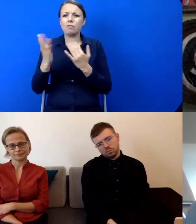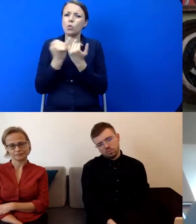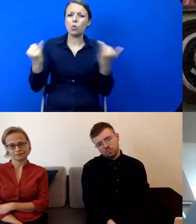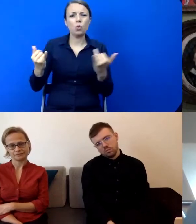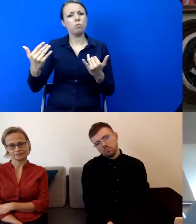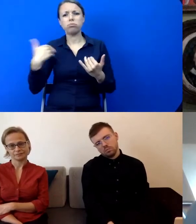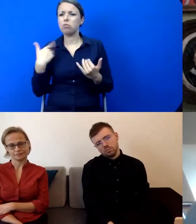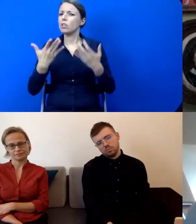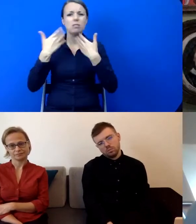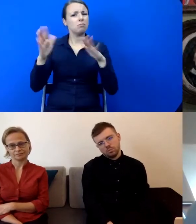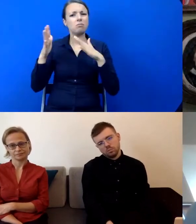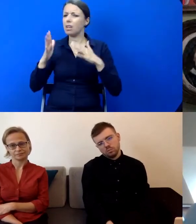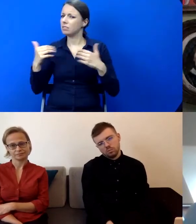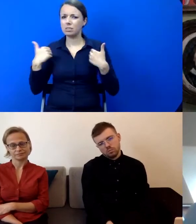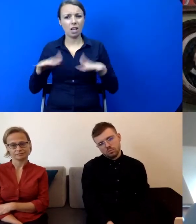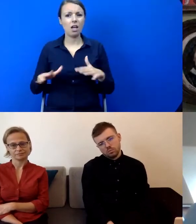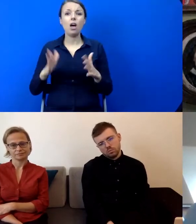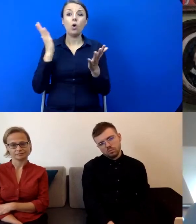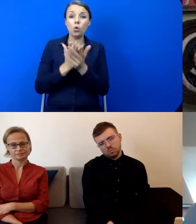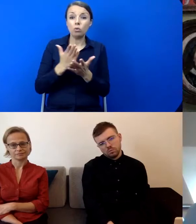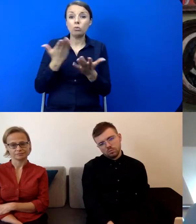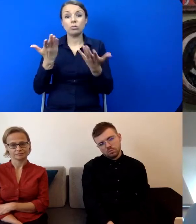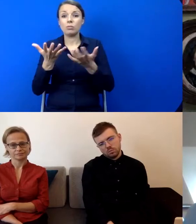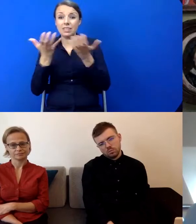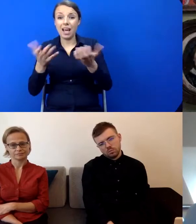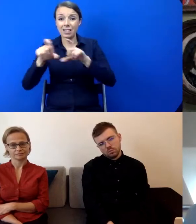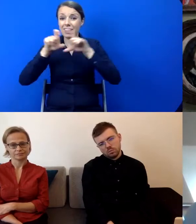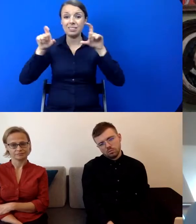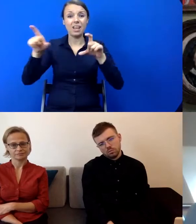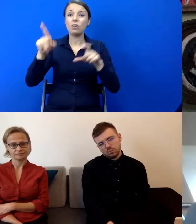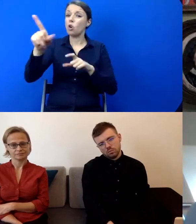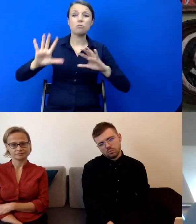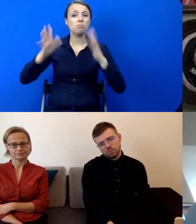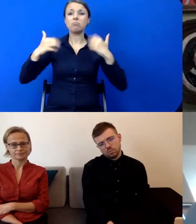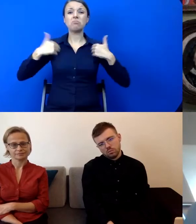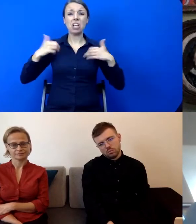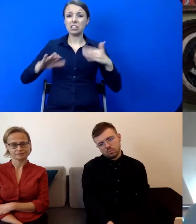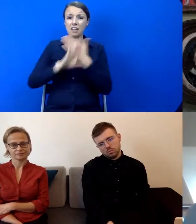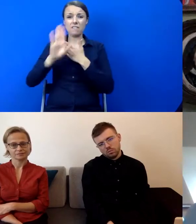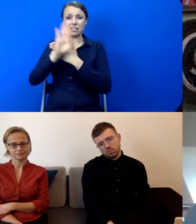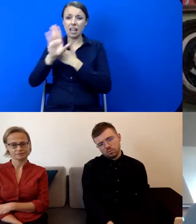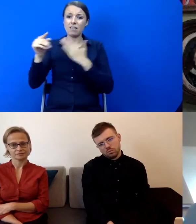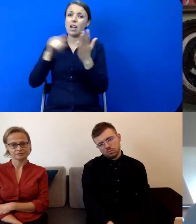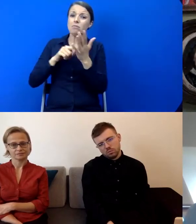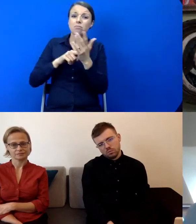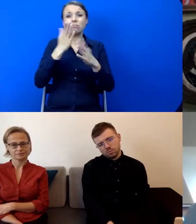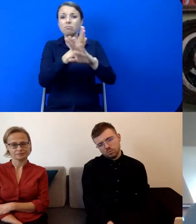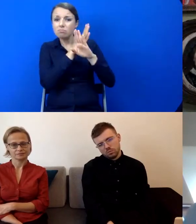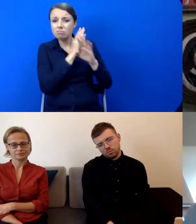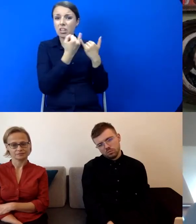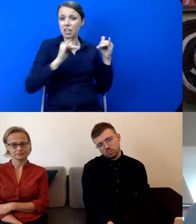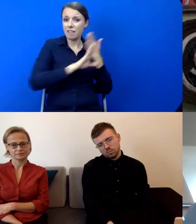wolna jakby zeszła do podziemia, oni bardzo chcieli zaistnieć. Ówczesna dyrekcja też no chciała, aby